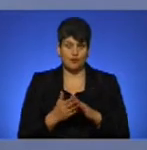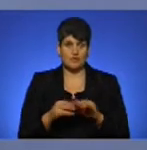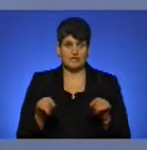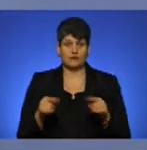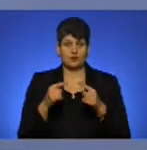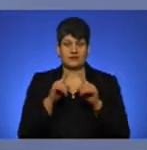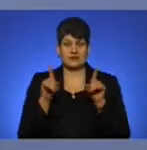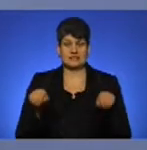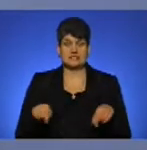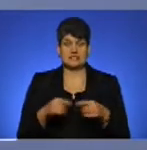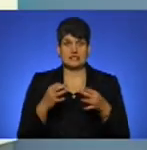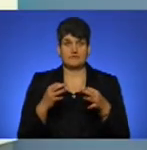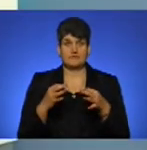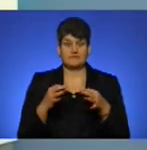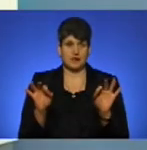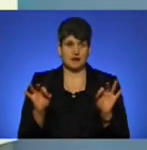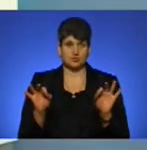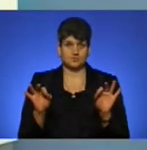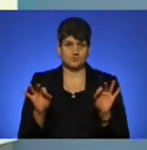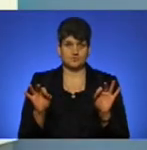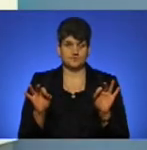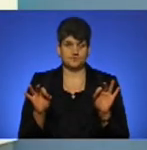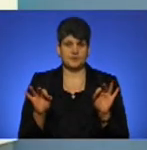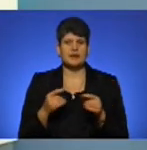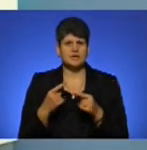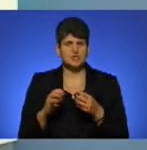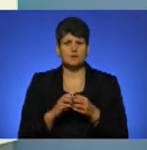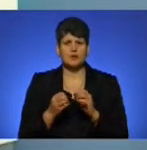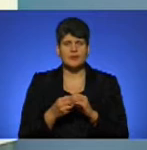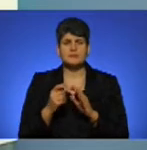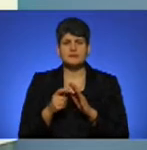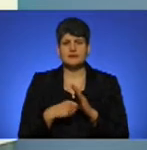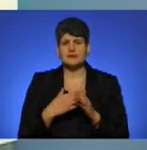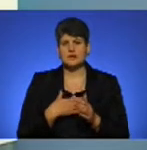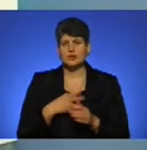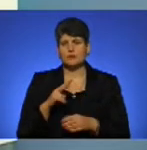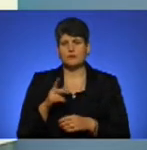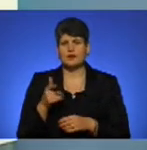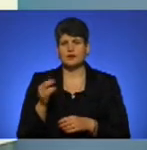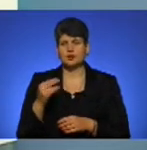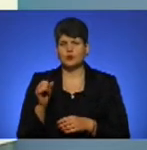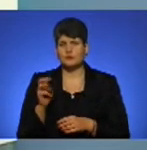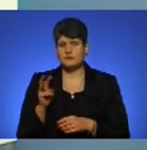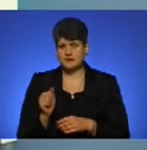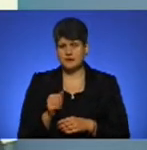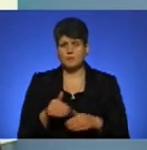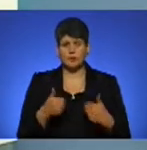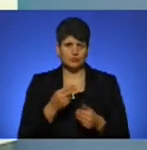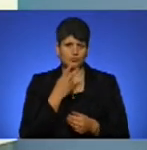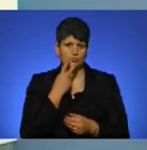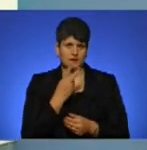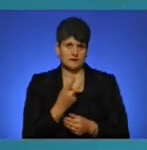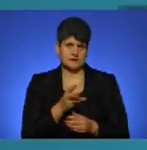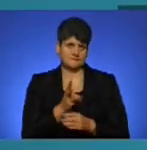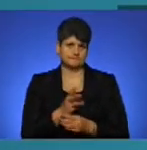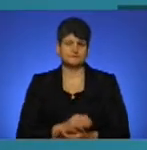сертифікату авіаційної безпеки. Про інші проблеми аеропорту дізнавалася наша Любов Гадомська і пропоную зараз глянути у сюжеті.